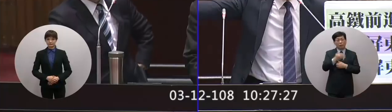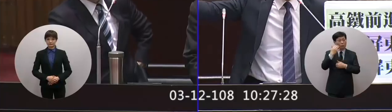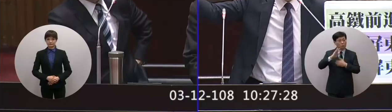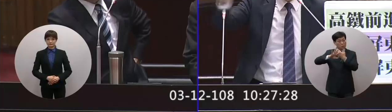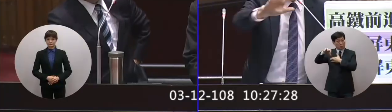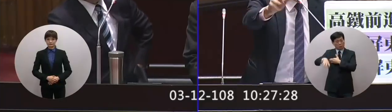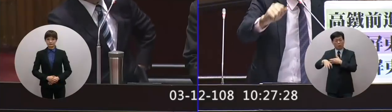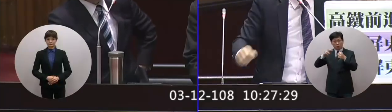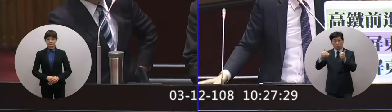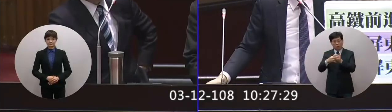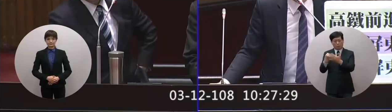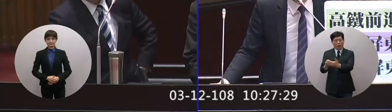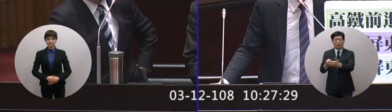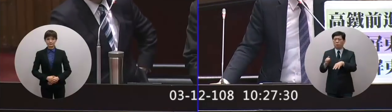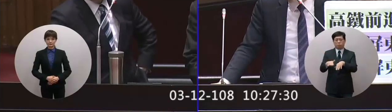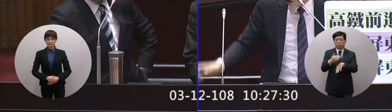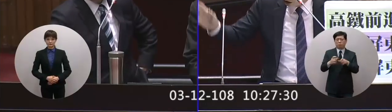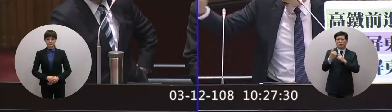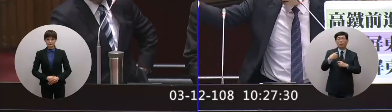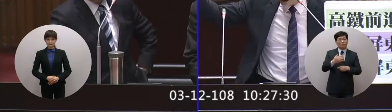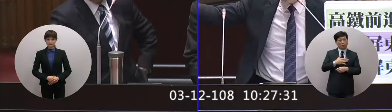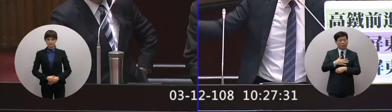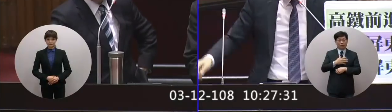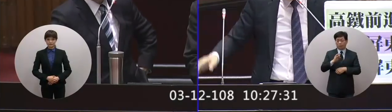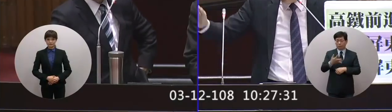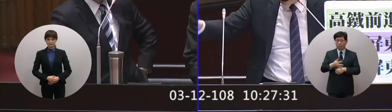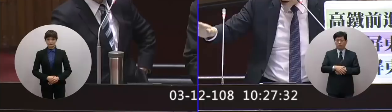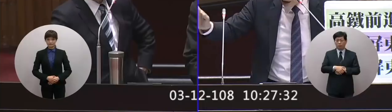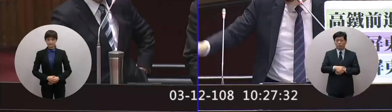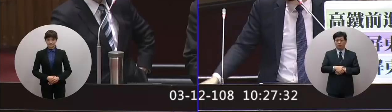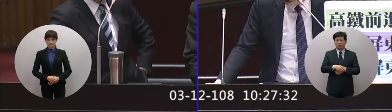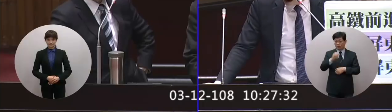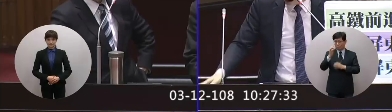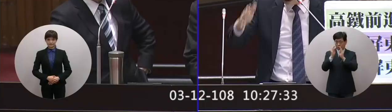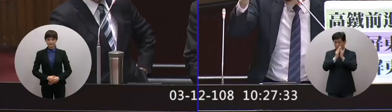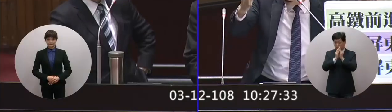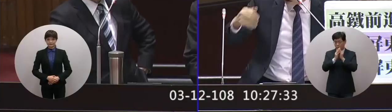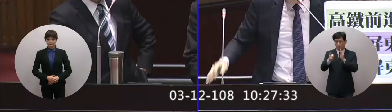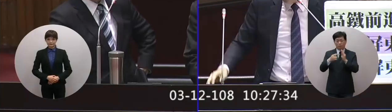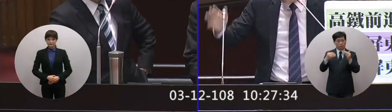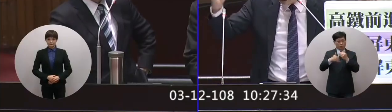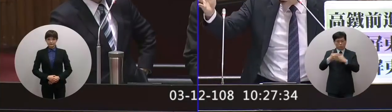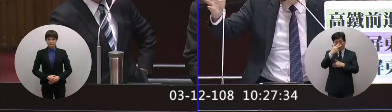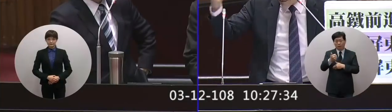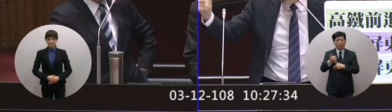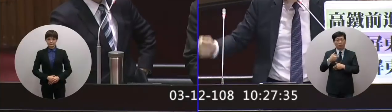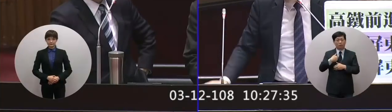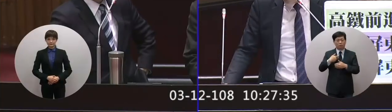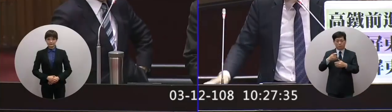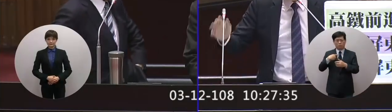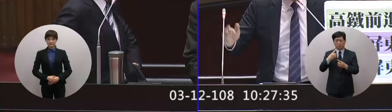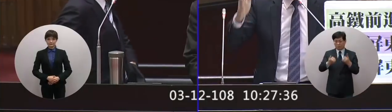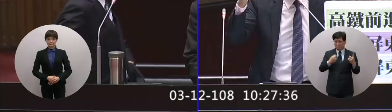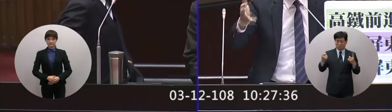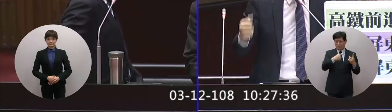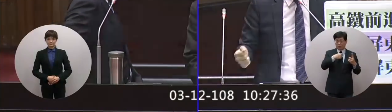到外地受訓他就不需要回來這樣知道原因所以為什麼為什麼你看藤園藤園有交通方便他教育不比屏東